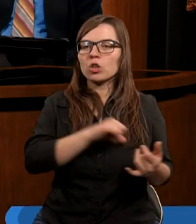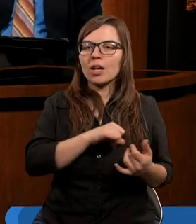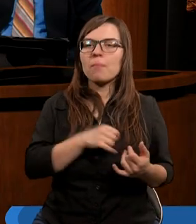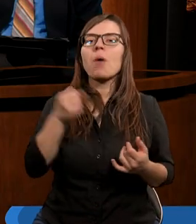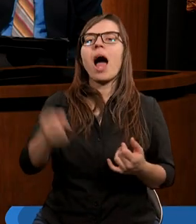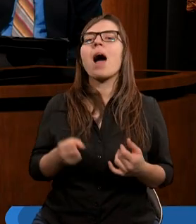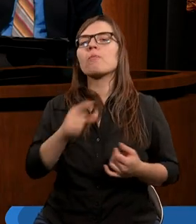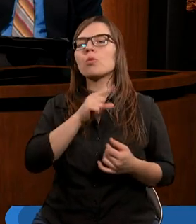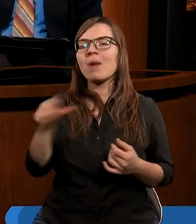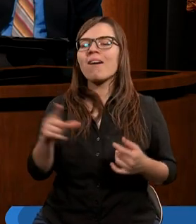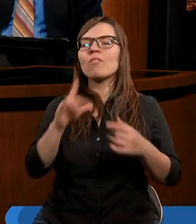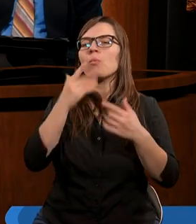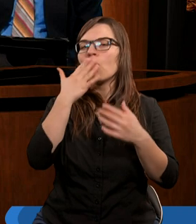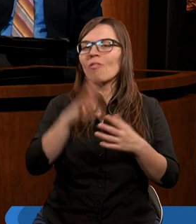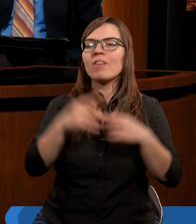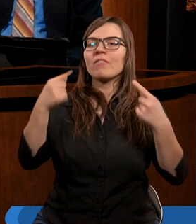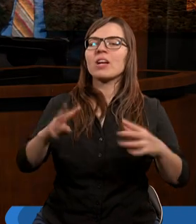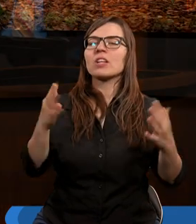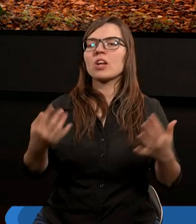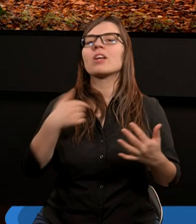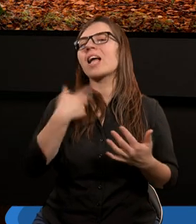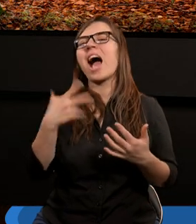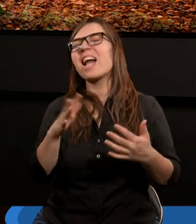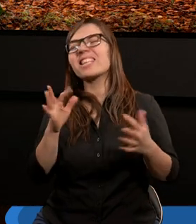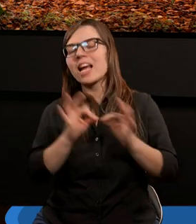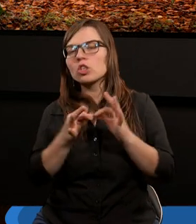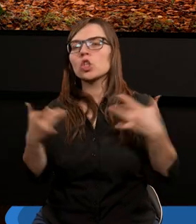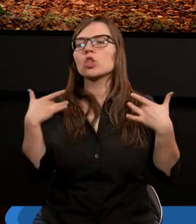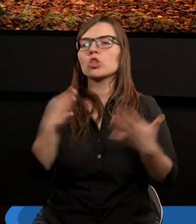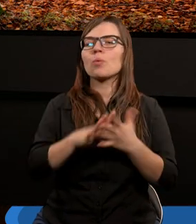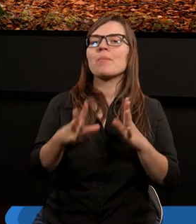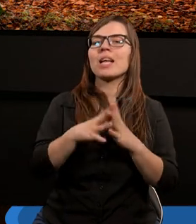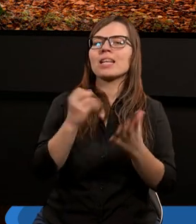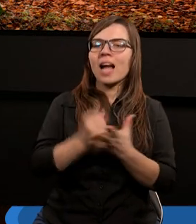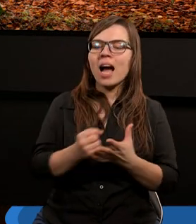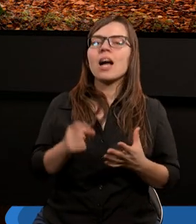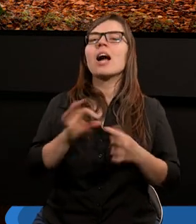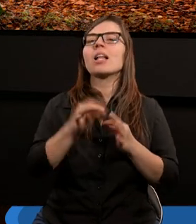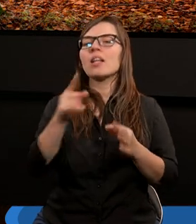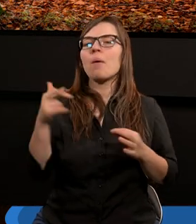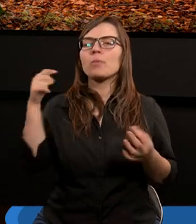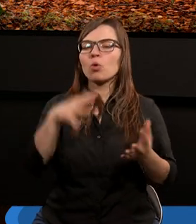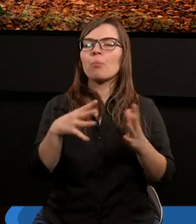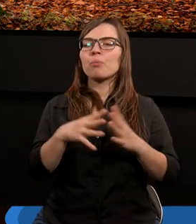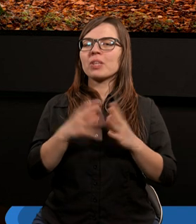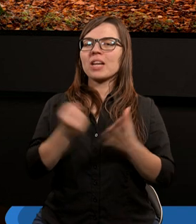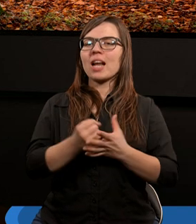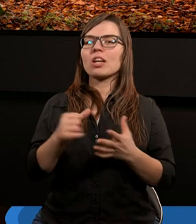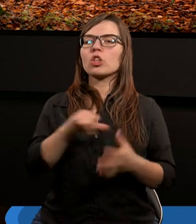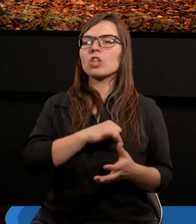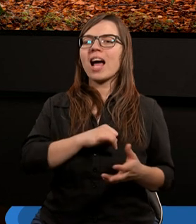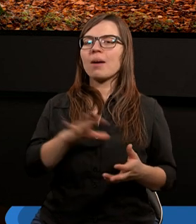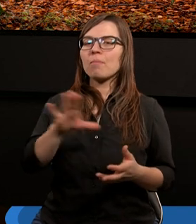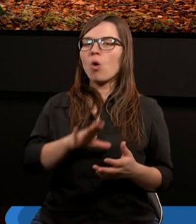Apostół Paweł mówi w wierszu dziewiątym i ja żyłem niegdyś bez zakonu, lecz gdy przyszło przykazanie grzech